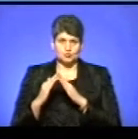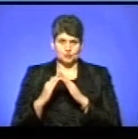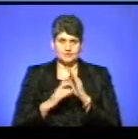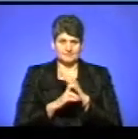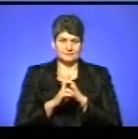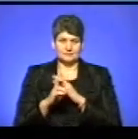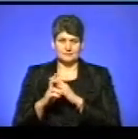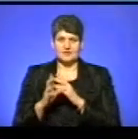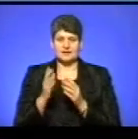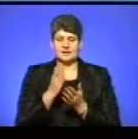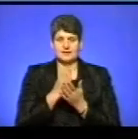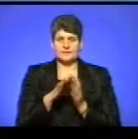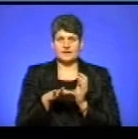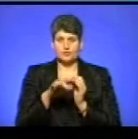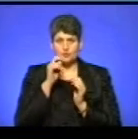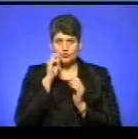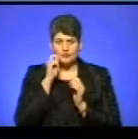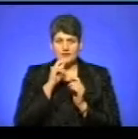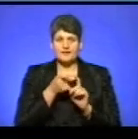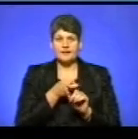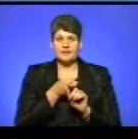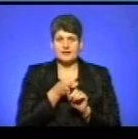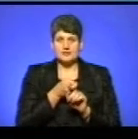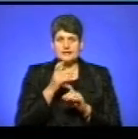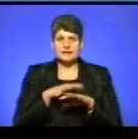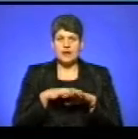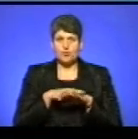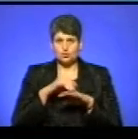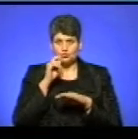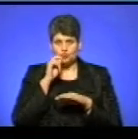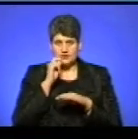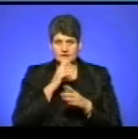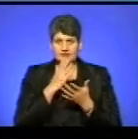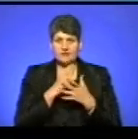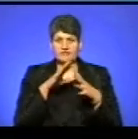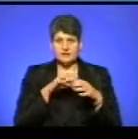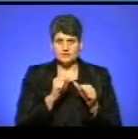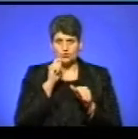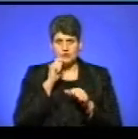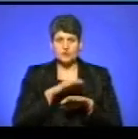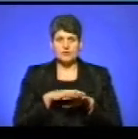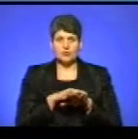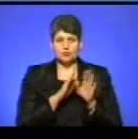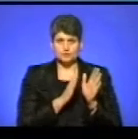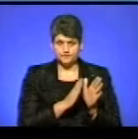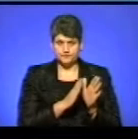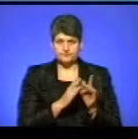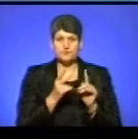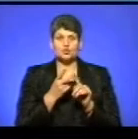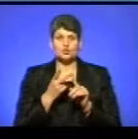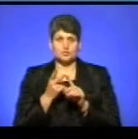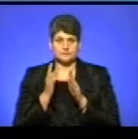розташовані на території України, належать народу України, є в власності українського народу. Друге – це